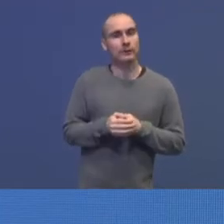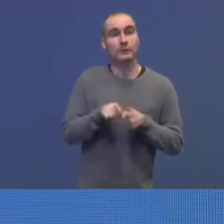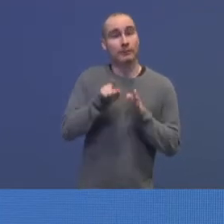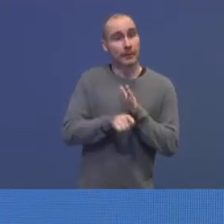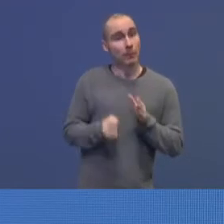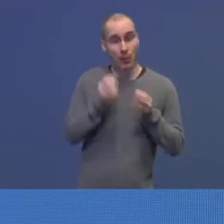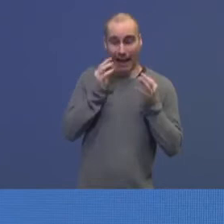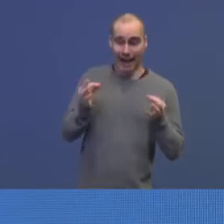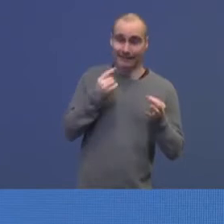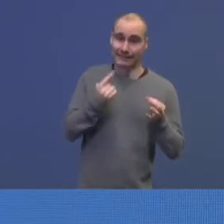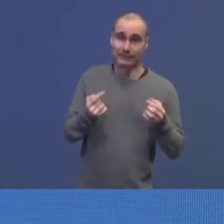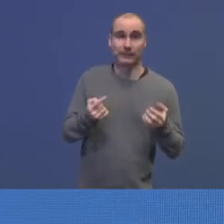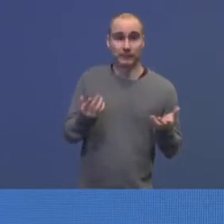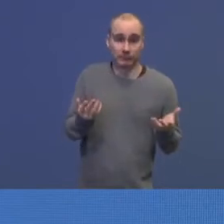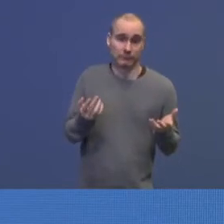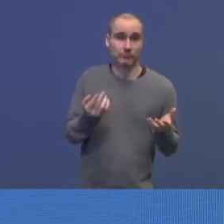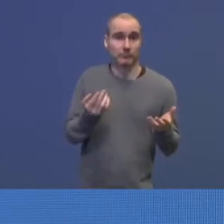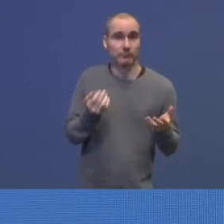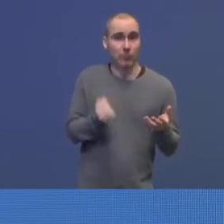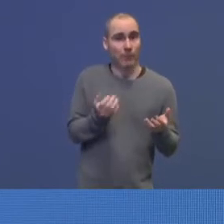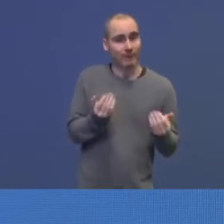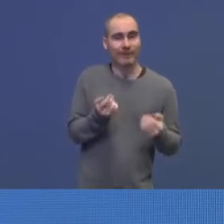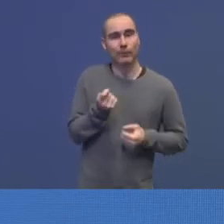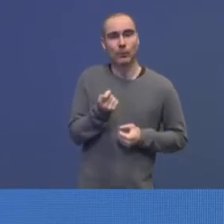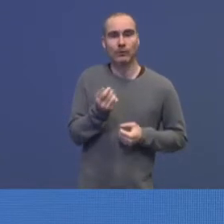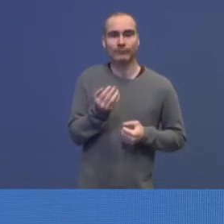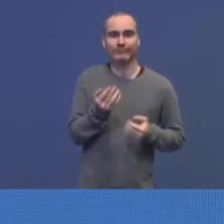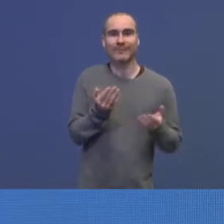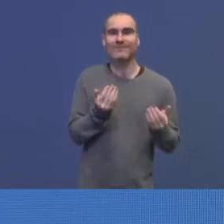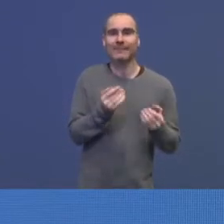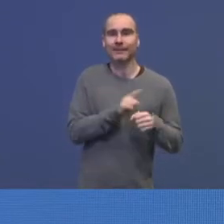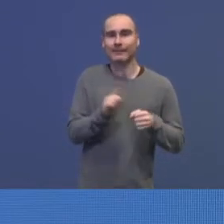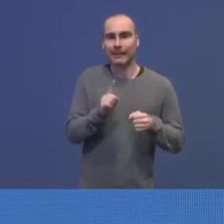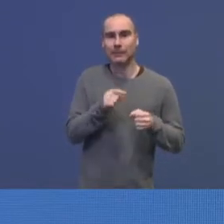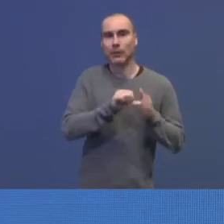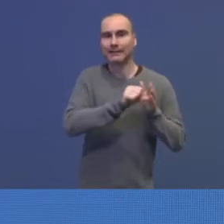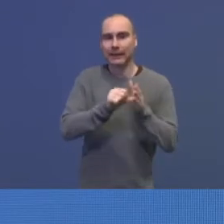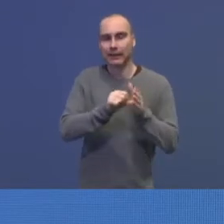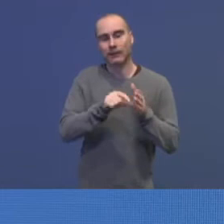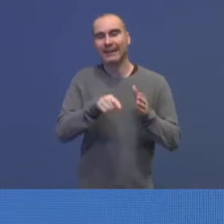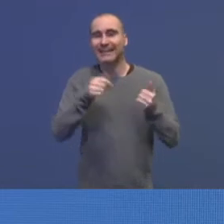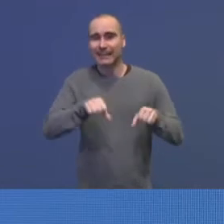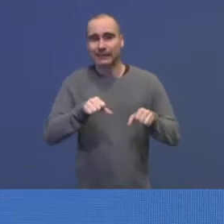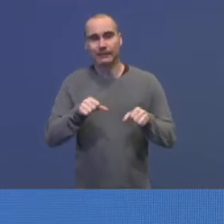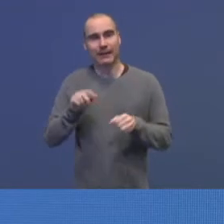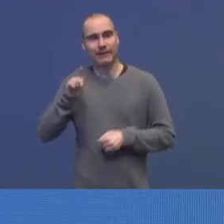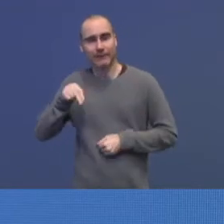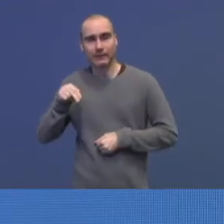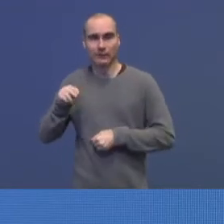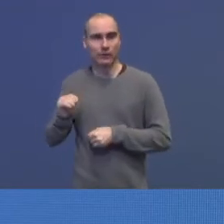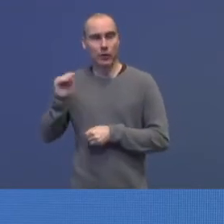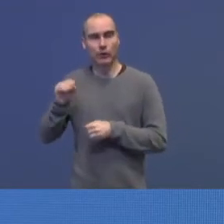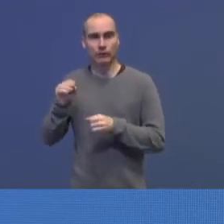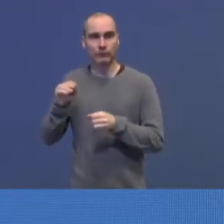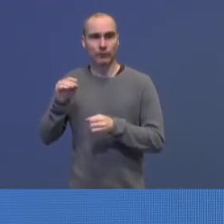ærlige på at det vil nok være noe ventetid på registrering. Den krisen vi ser nå, det er ifølge FNs høykommissar, den raskest voksende